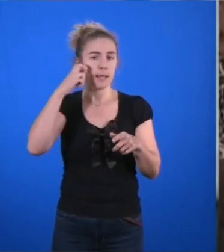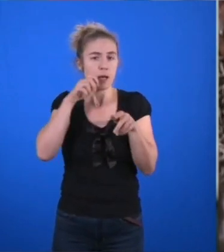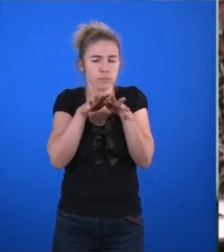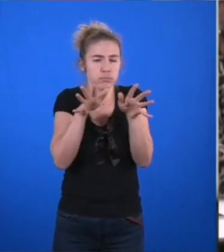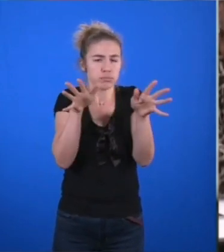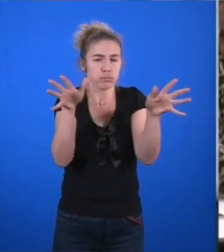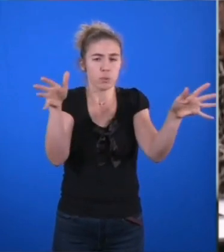et au-delà. Je vous remercie. Merci.